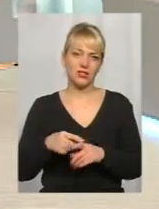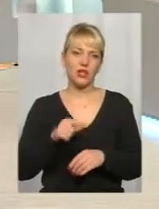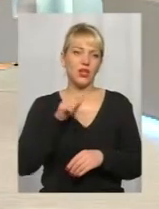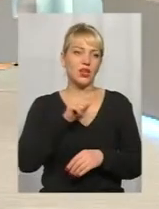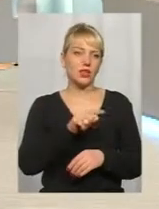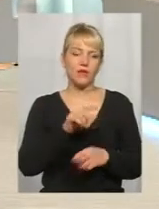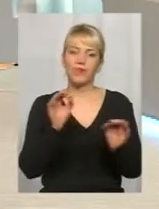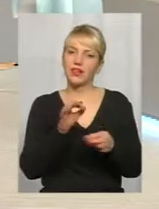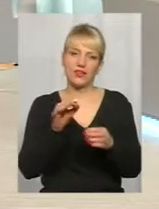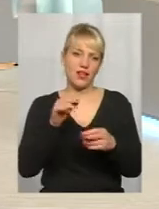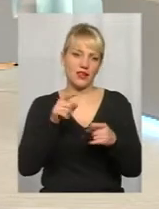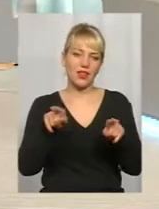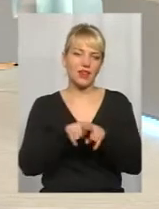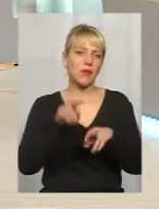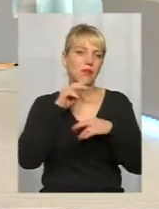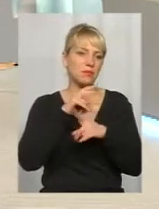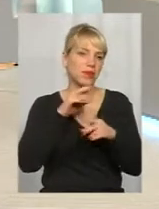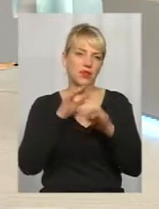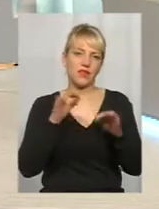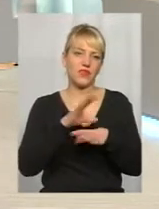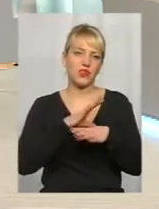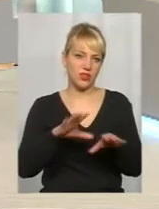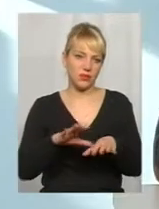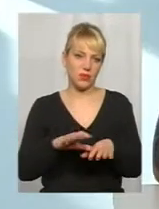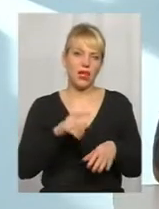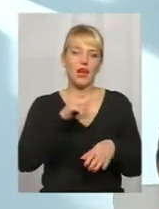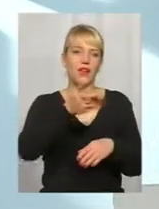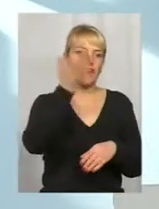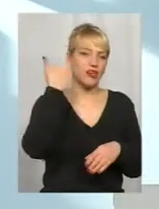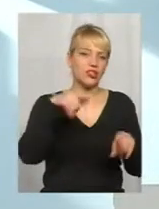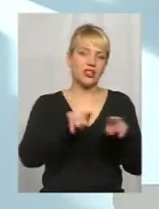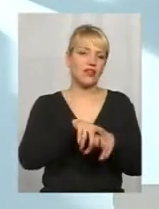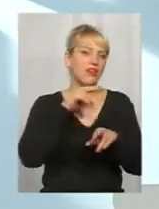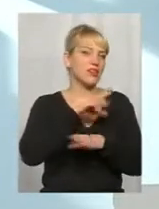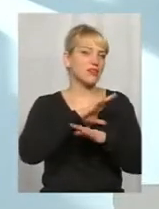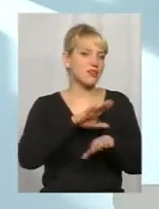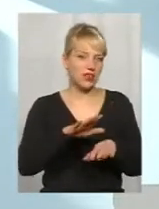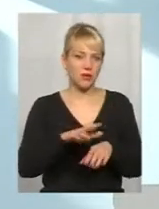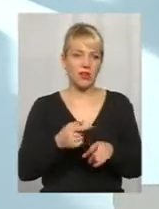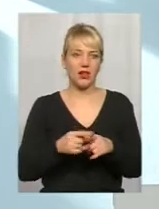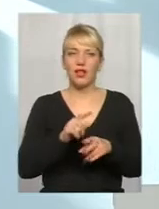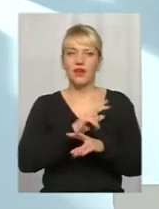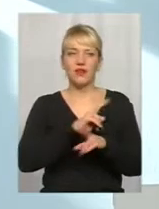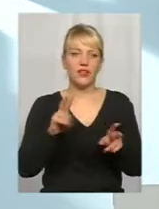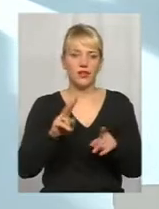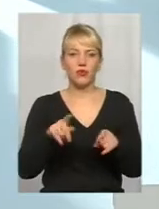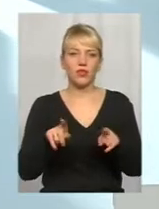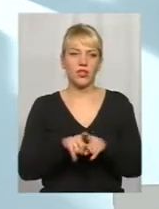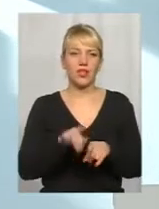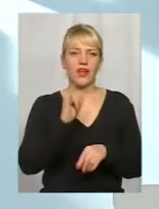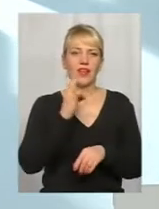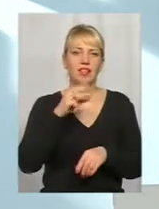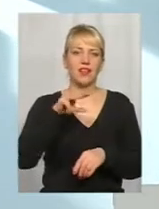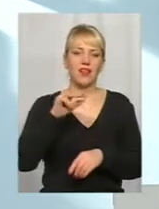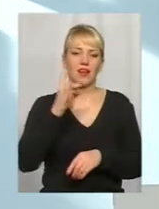було ніколи? Цих препаратів тоді просто не було, щоб їх назначати. І ніколи не приходило в голову інтерферонами, котрими тоді лечили тільки